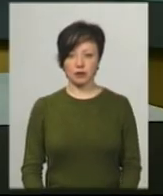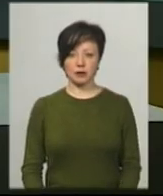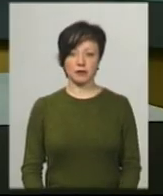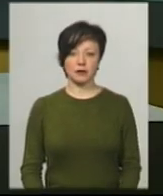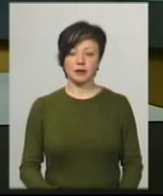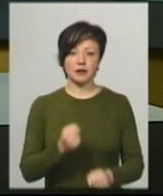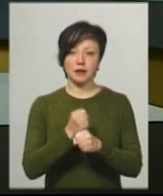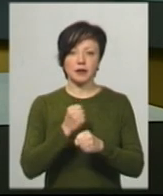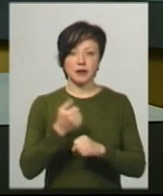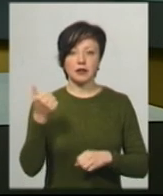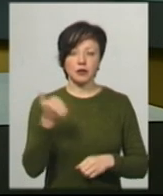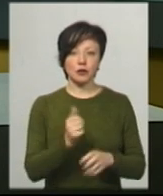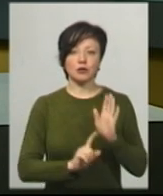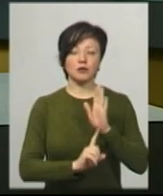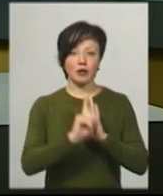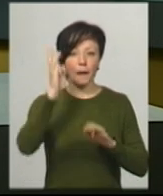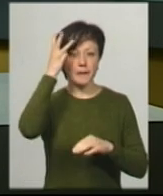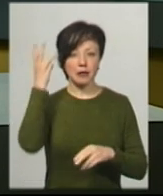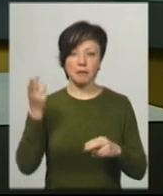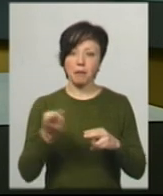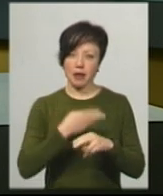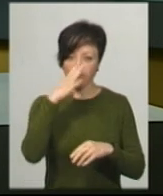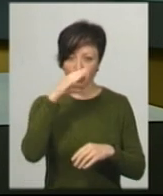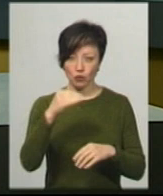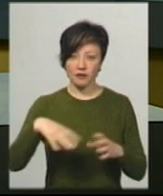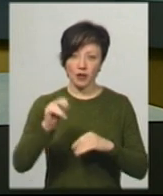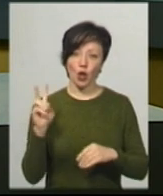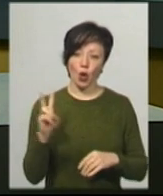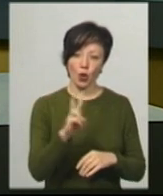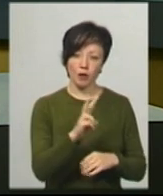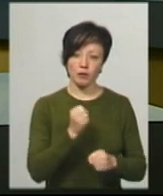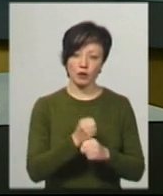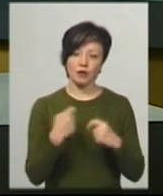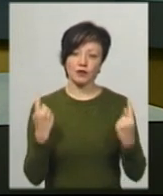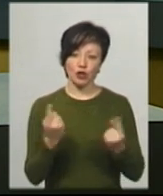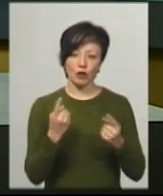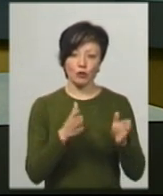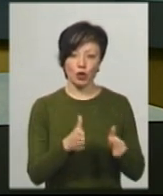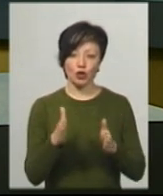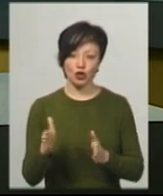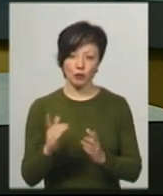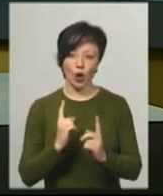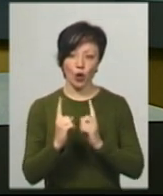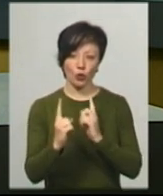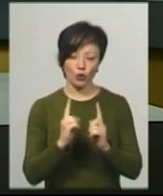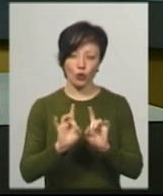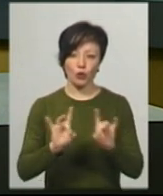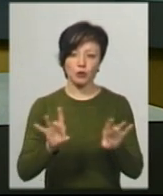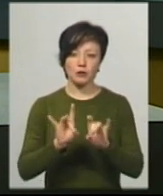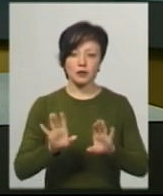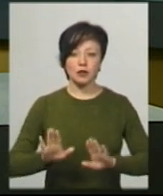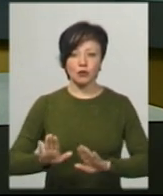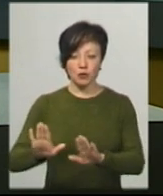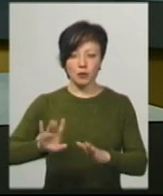Робочий тиждень розпочався у Хмельницькому без маршруток. Усі тролейбуси працюють у звичайному режимі руху. Про це Суспільному сказав